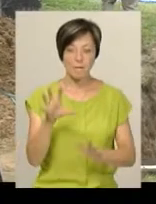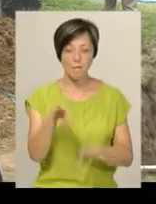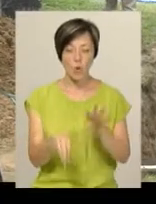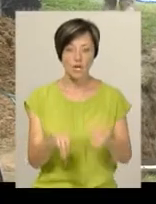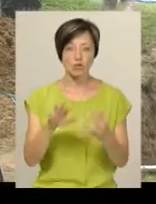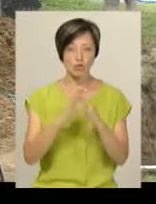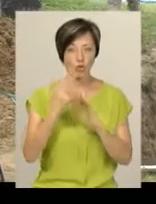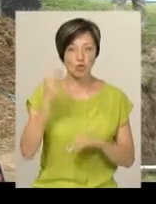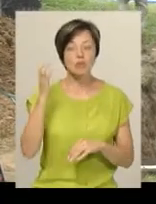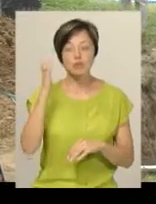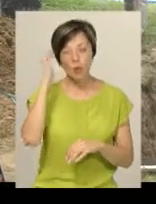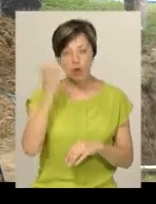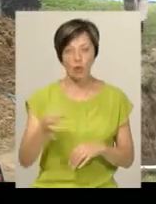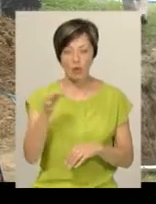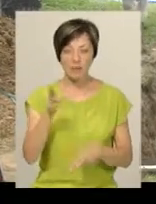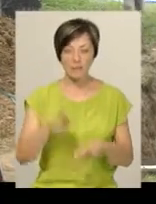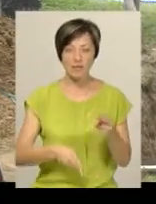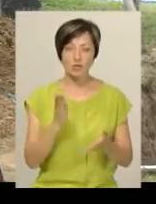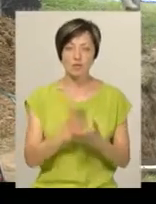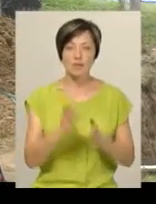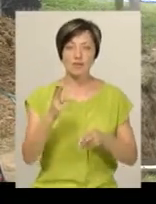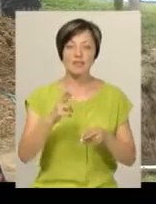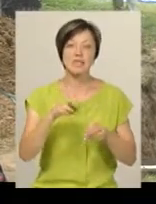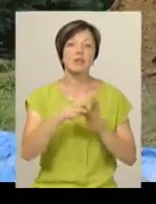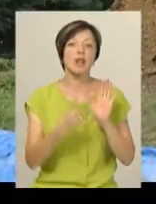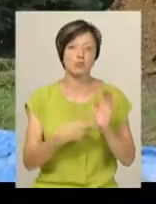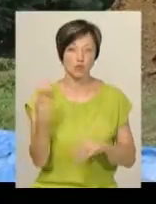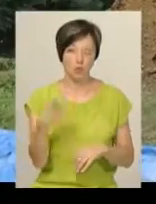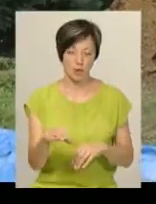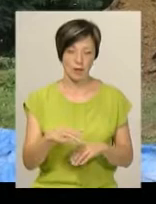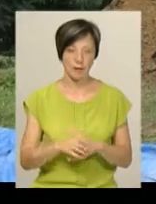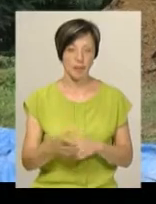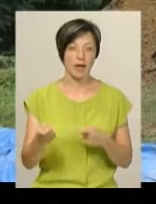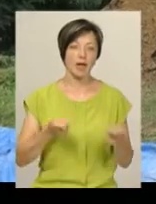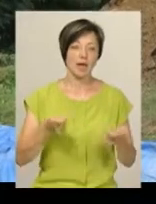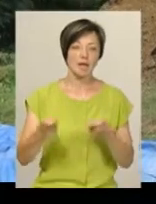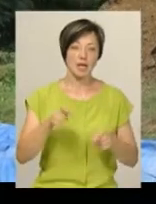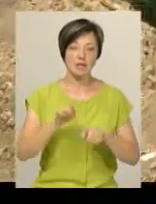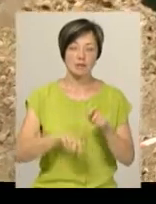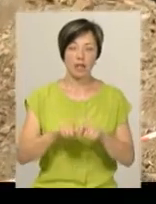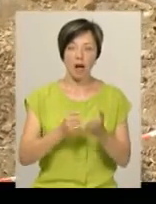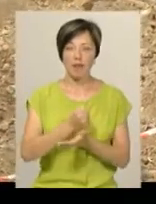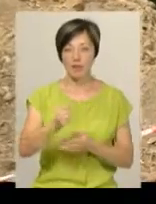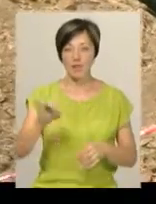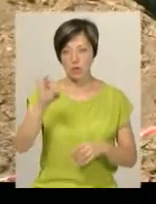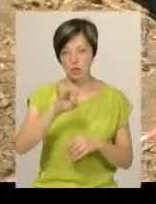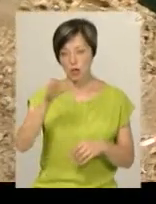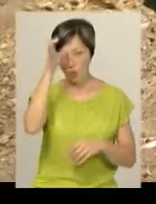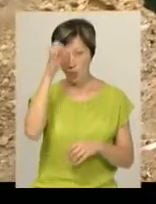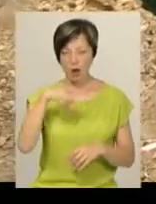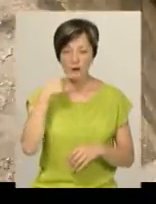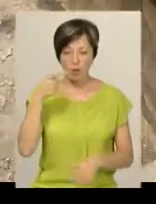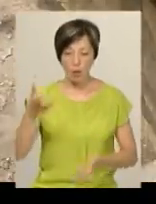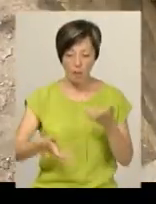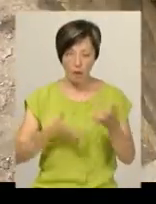острова, яке припинило своє існування в кінці 17-го століття. Керівник експедиції, кандидат історичних наук Павло Нечитайло каже,